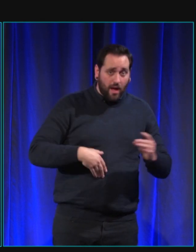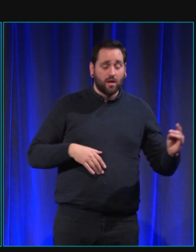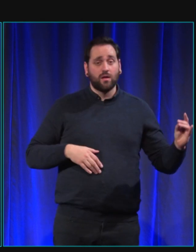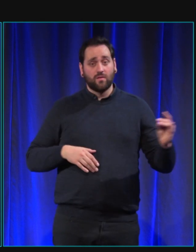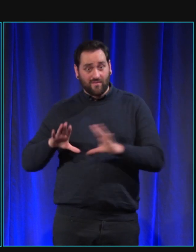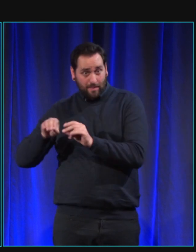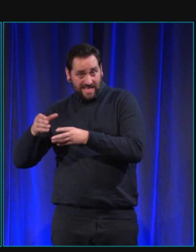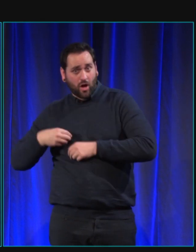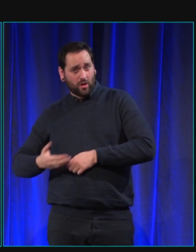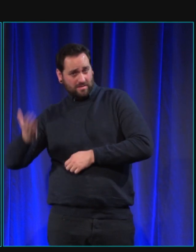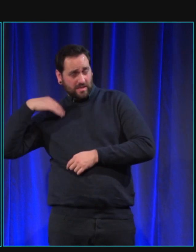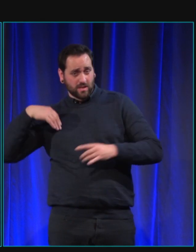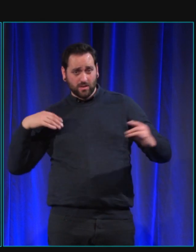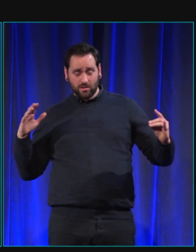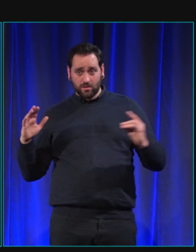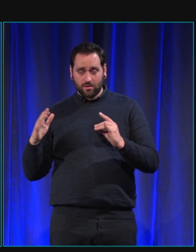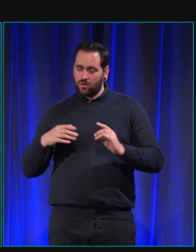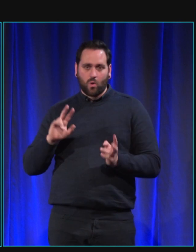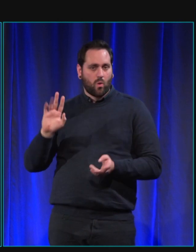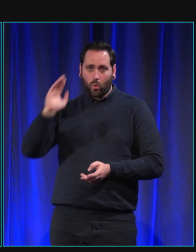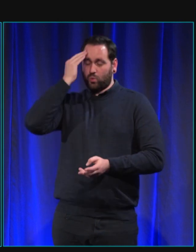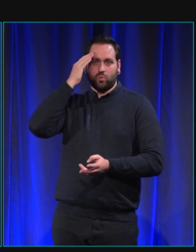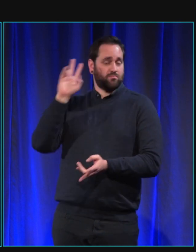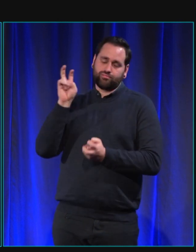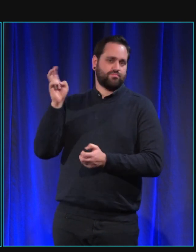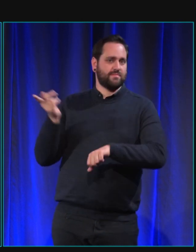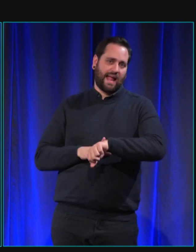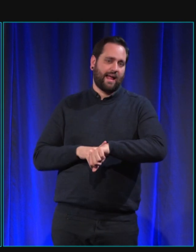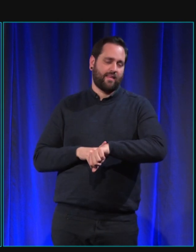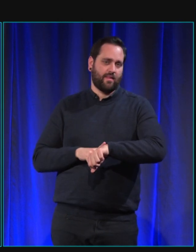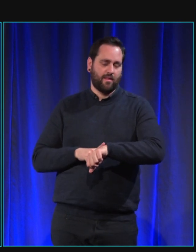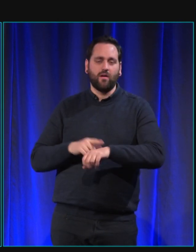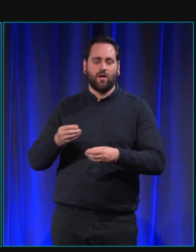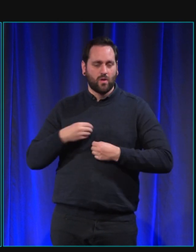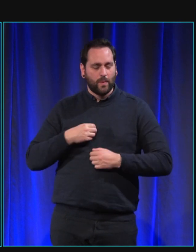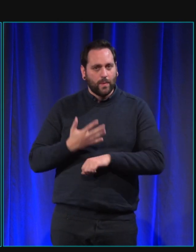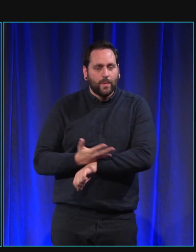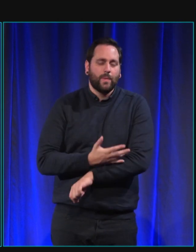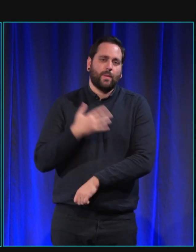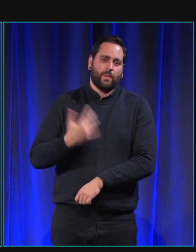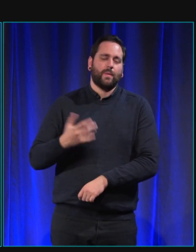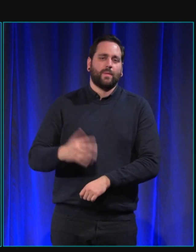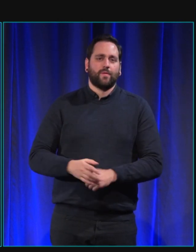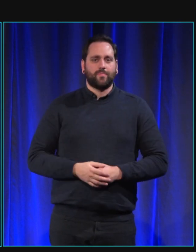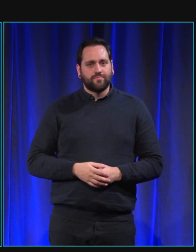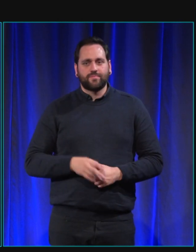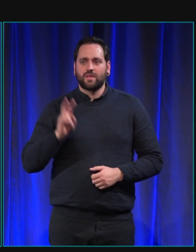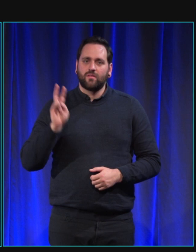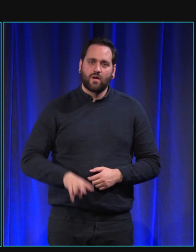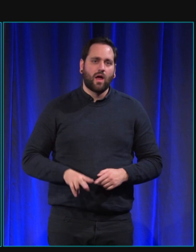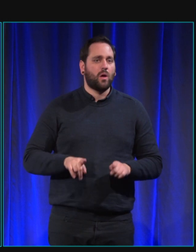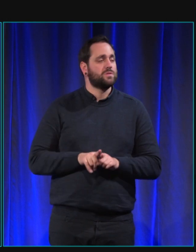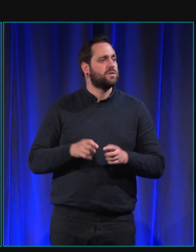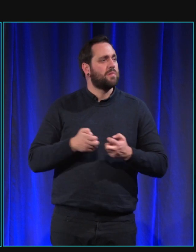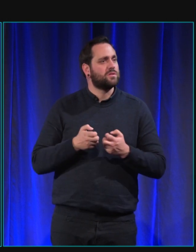ils étaient très contents et pour les familles d'accueil qui bon certaines des fois arrêtent parce que la vie fait qu'ils ont trouvé du travail ils peuvent pas